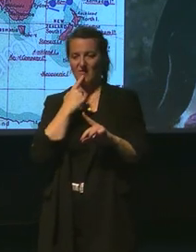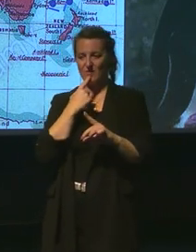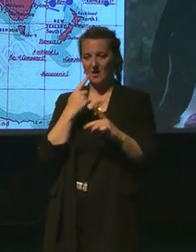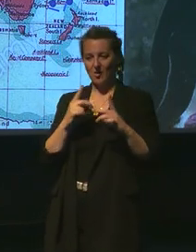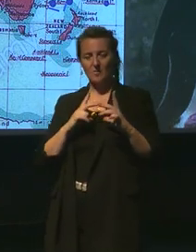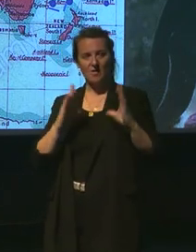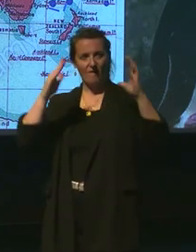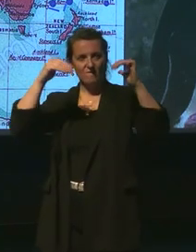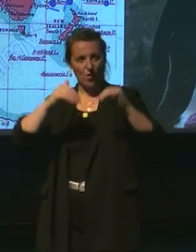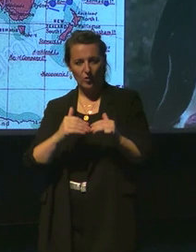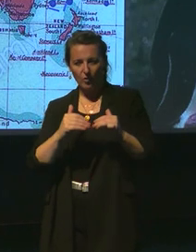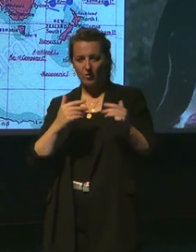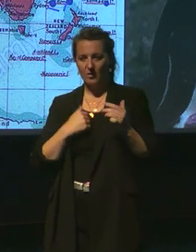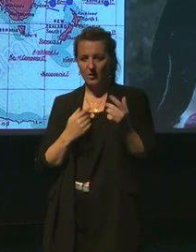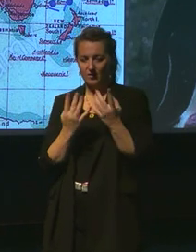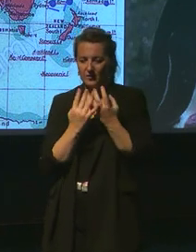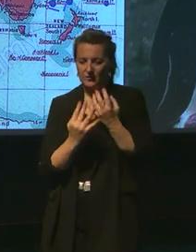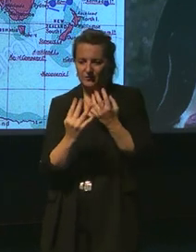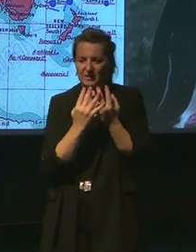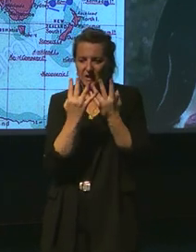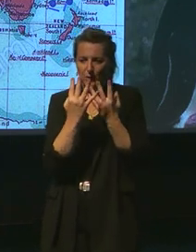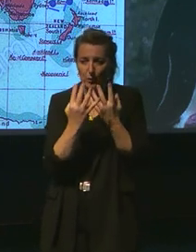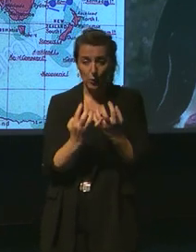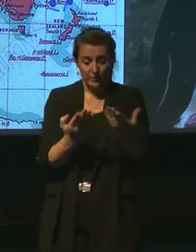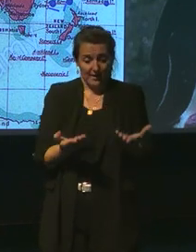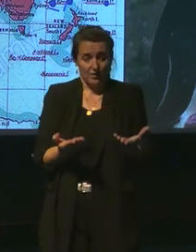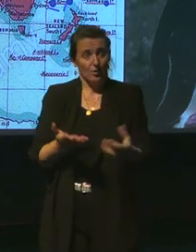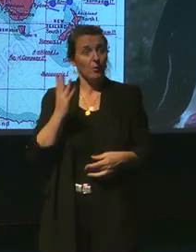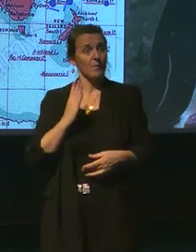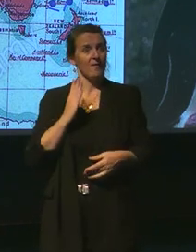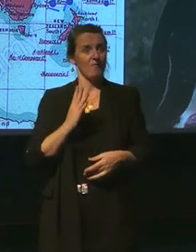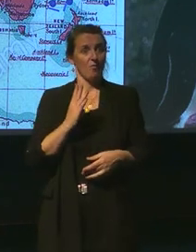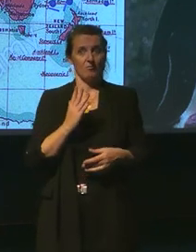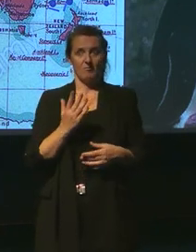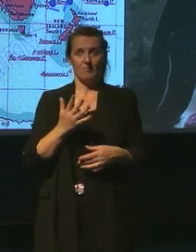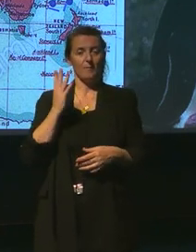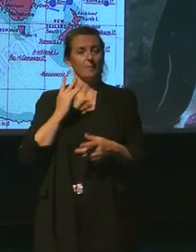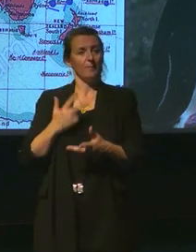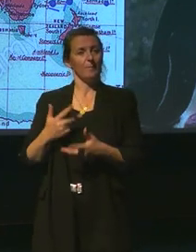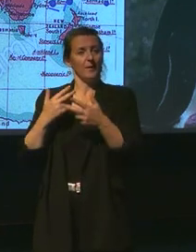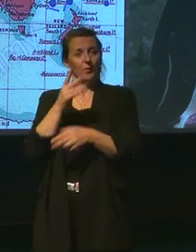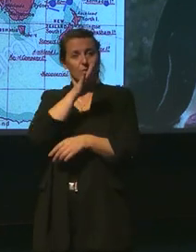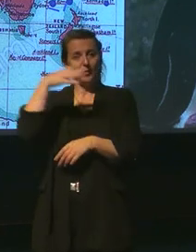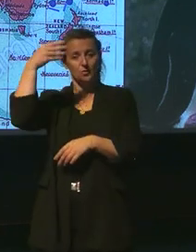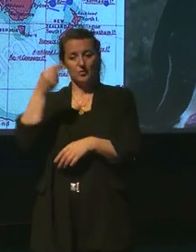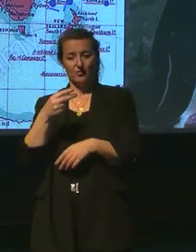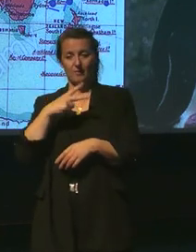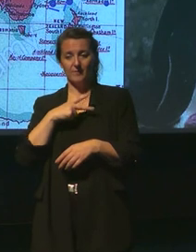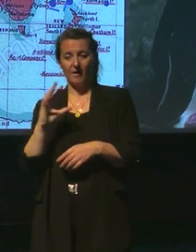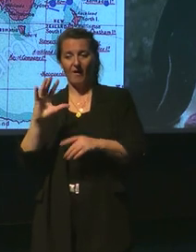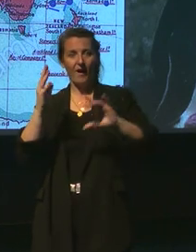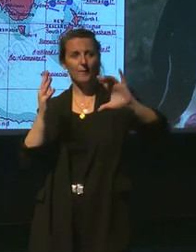avec une végétation courte actuellement, mais plutôt, Julverne, elle est découverte d'une forêt d'arbres à flore, des filigras,